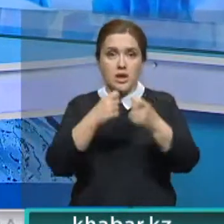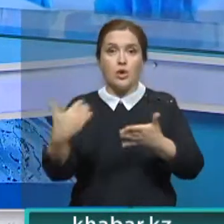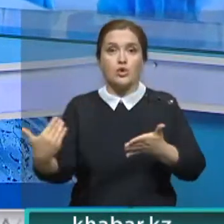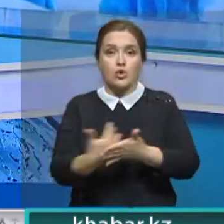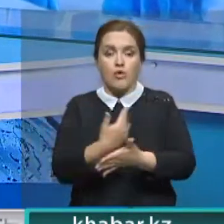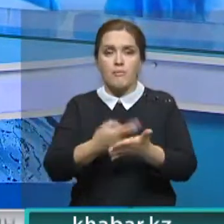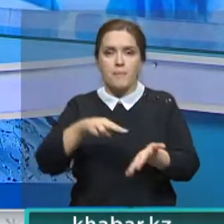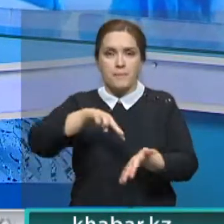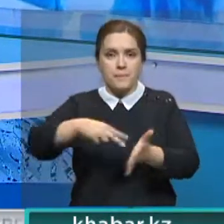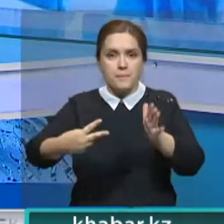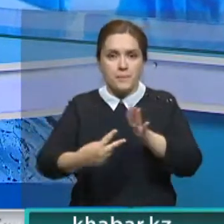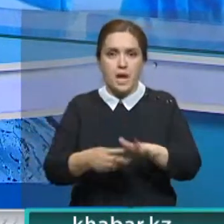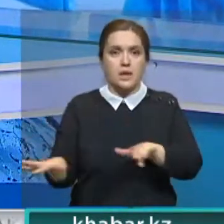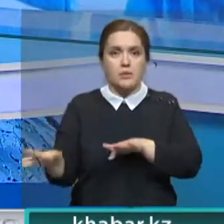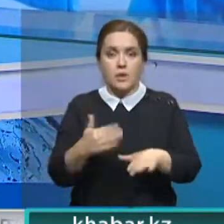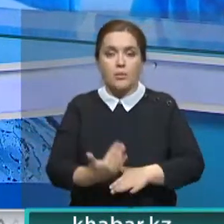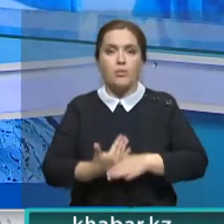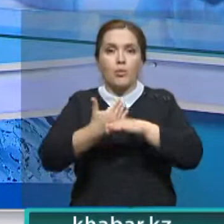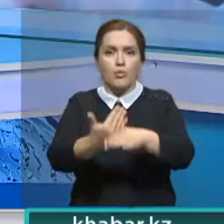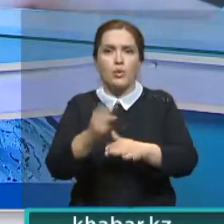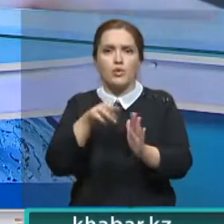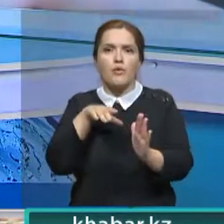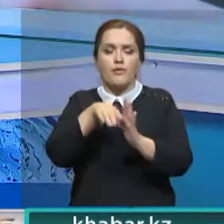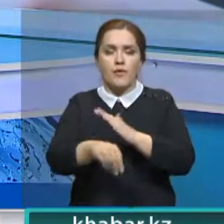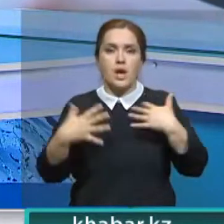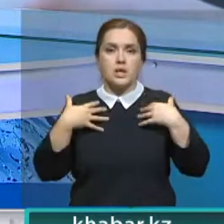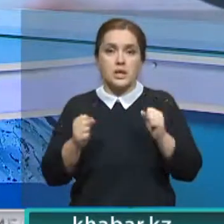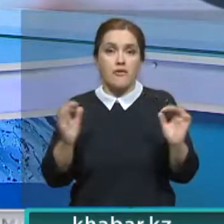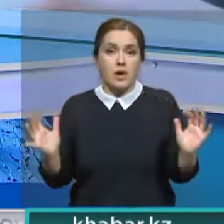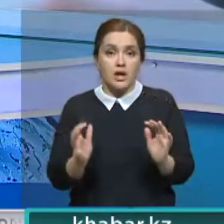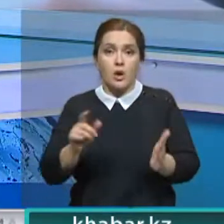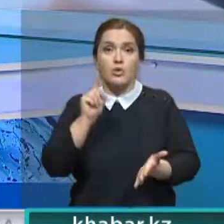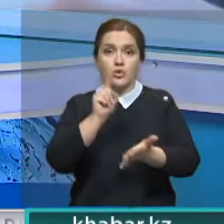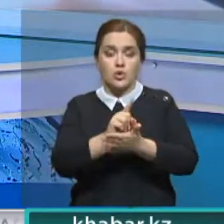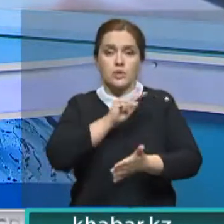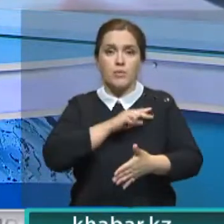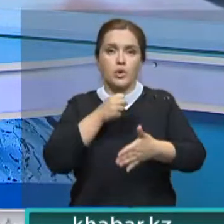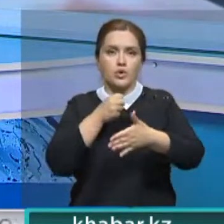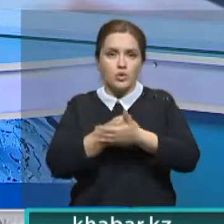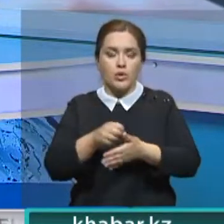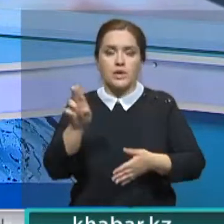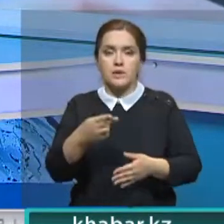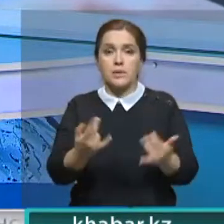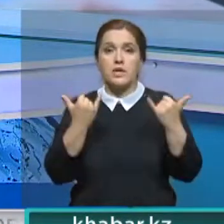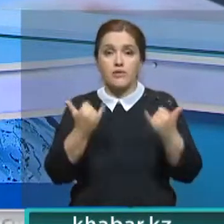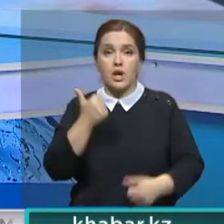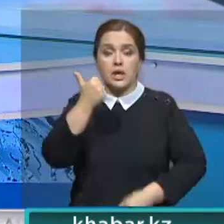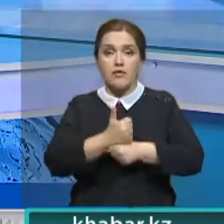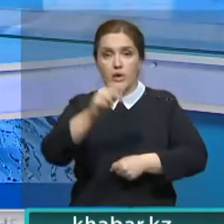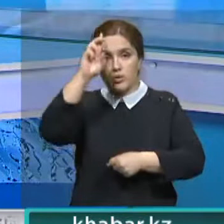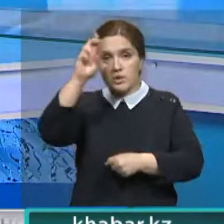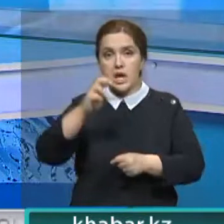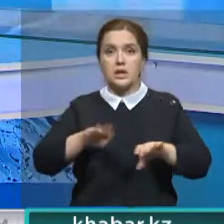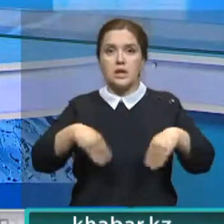анонсировал новый пакет мер поддержки работников здравоохранения, который должен заработать до конца года. Сегодня глава